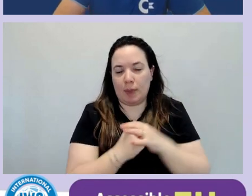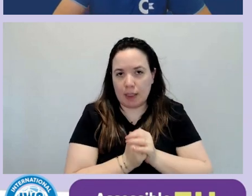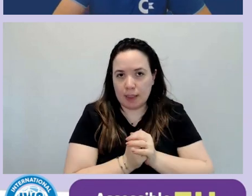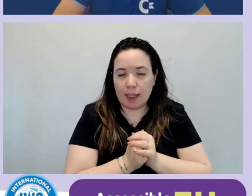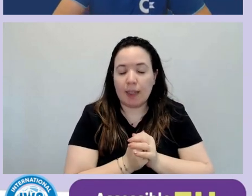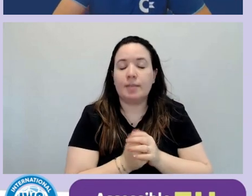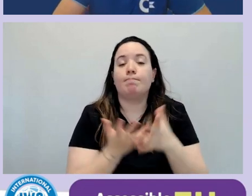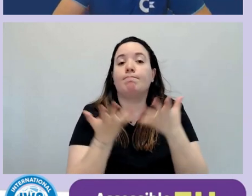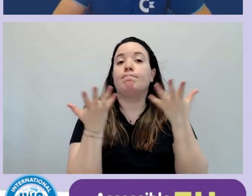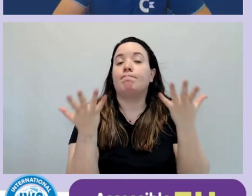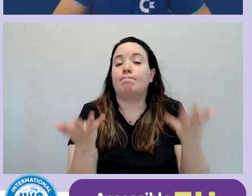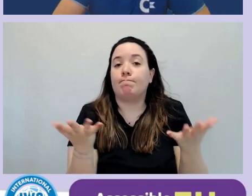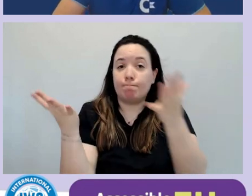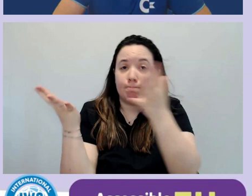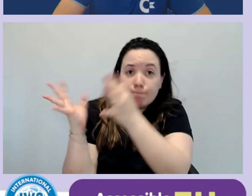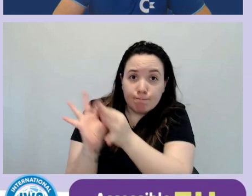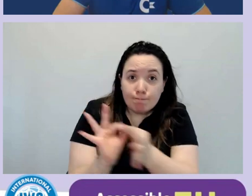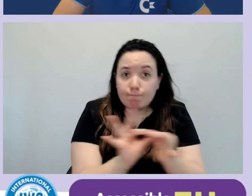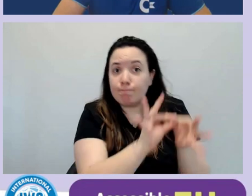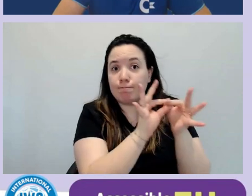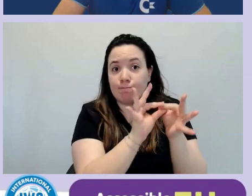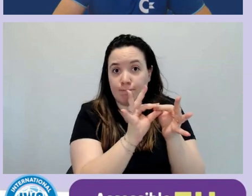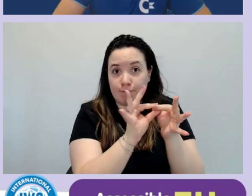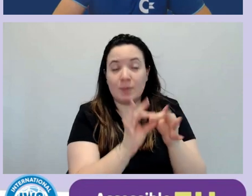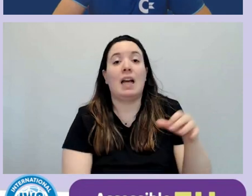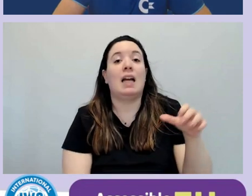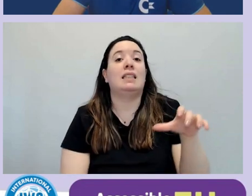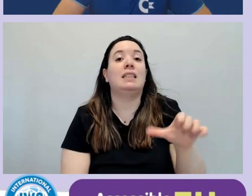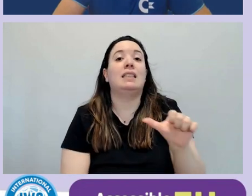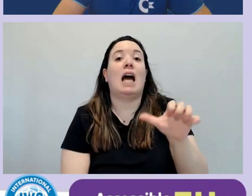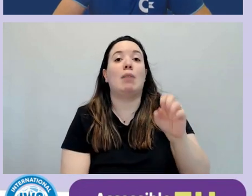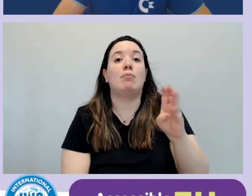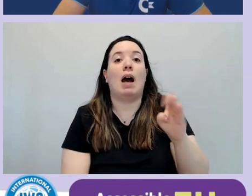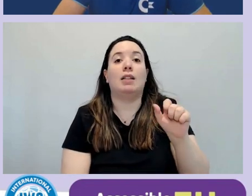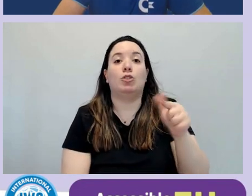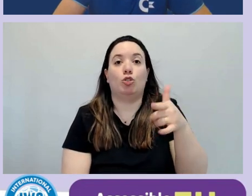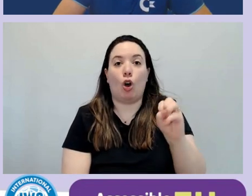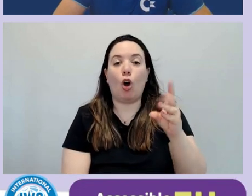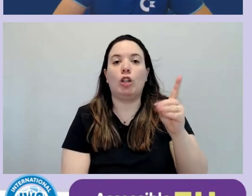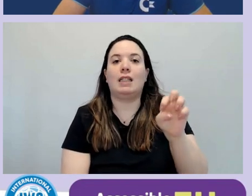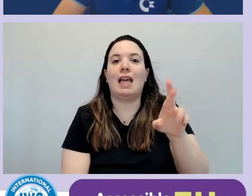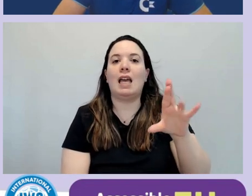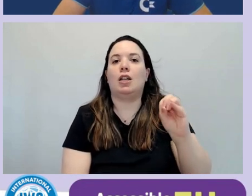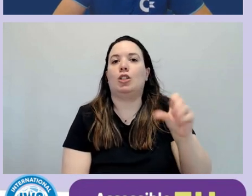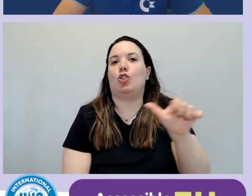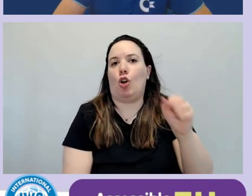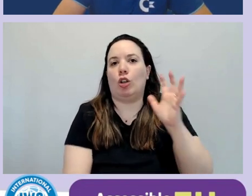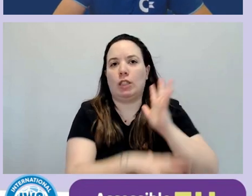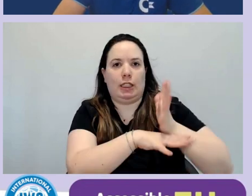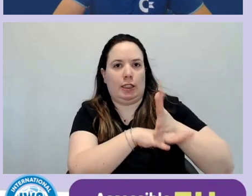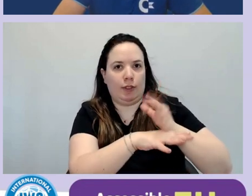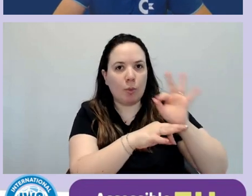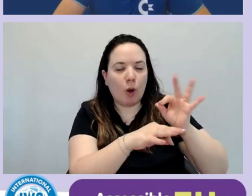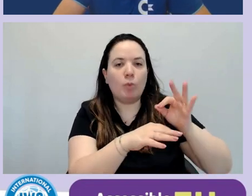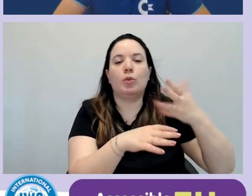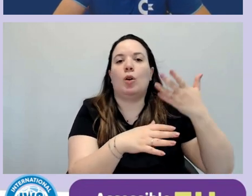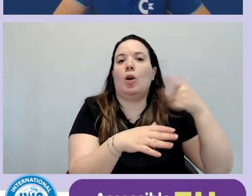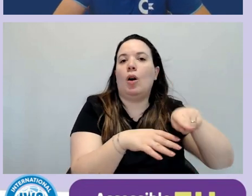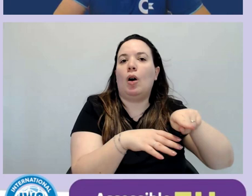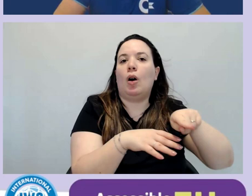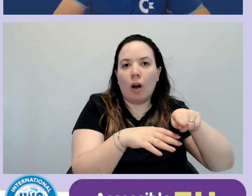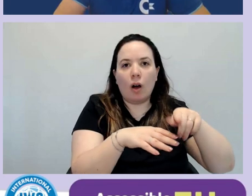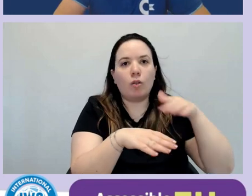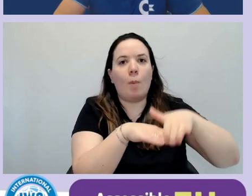perfettamente l'intervento di Sabato De Rosa che parlerà delle competenze professionali dei valutatori con disabilità,